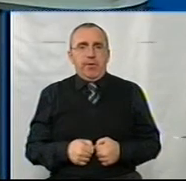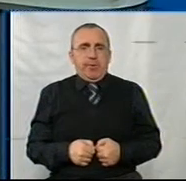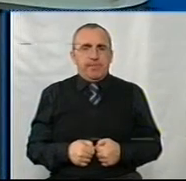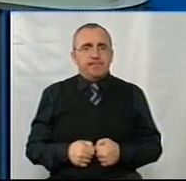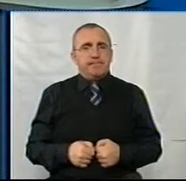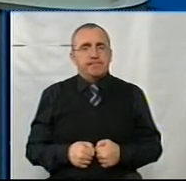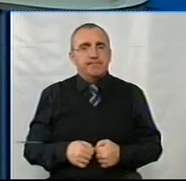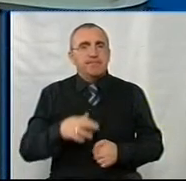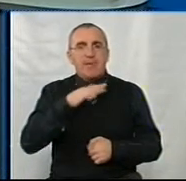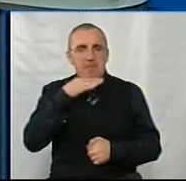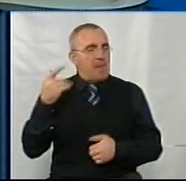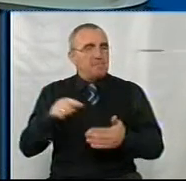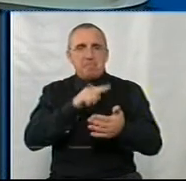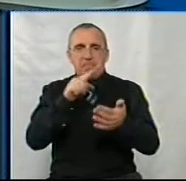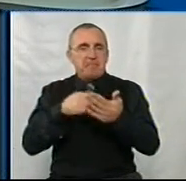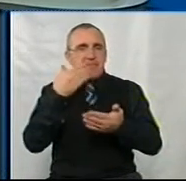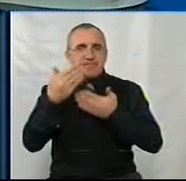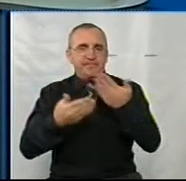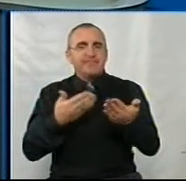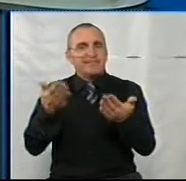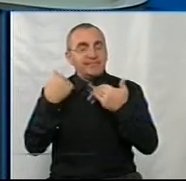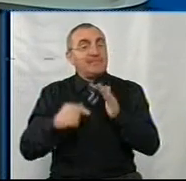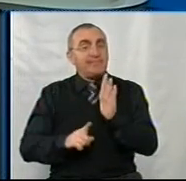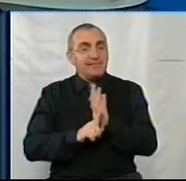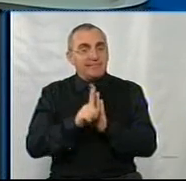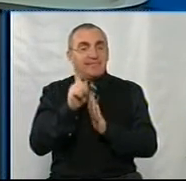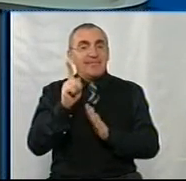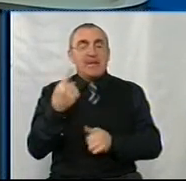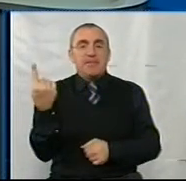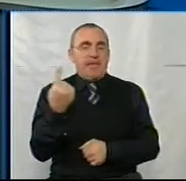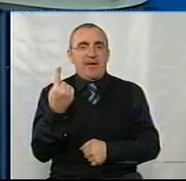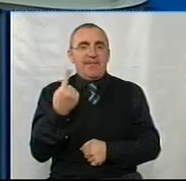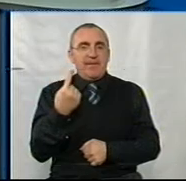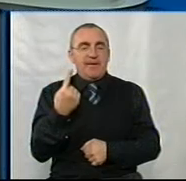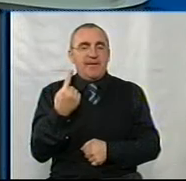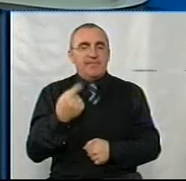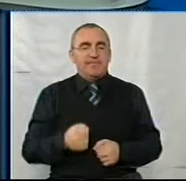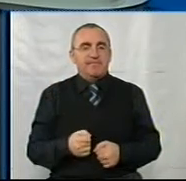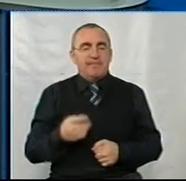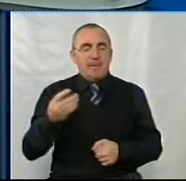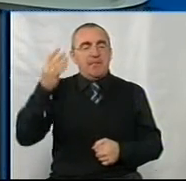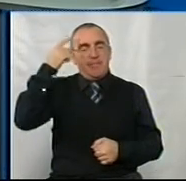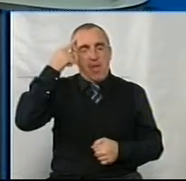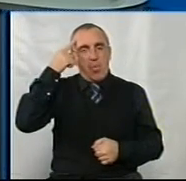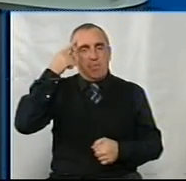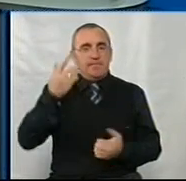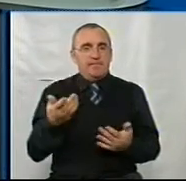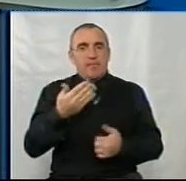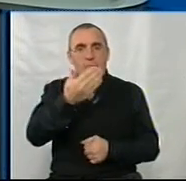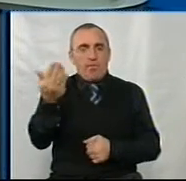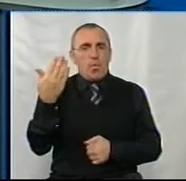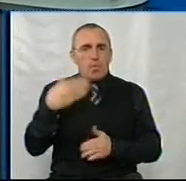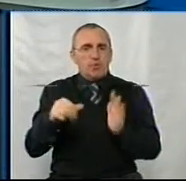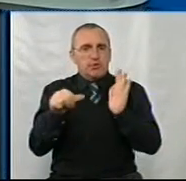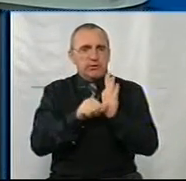У мене багато питань. Давайте спочатку почнемо з першого, який прийде на ум. У вас вже